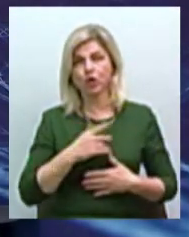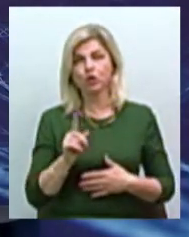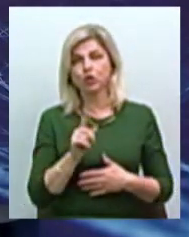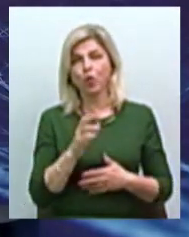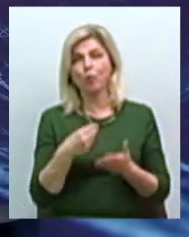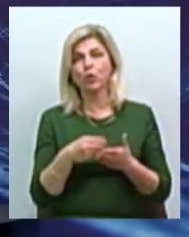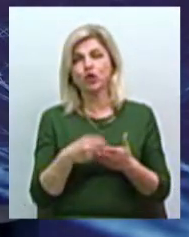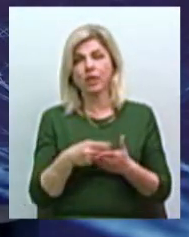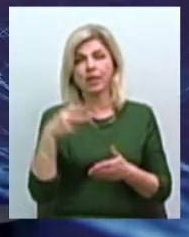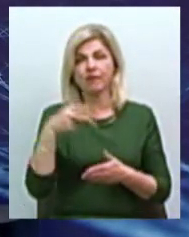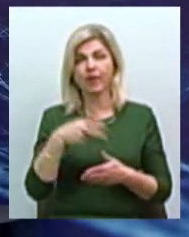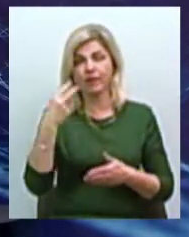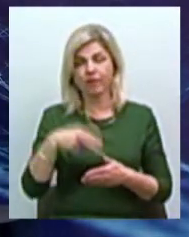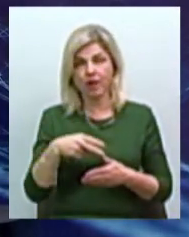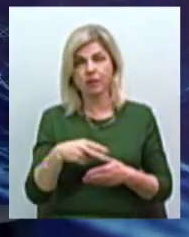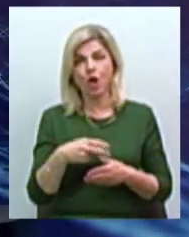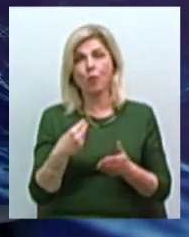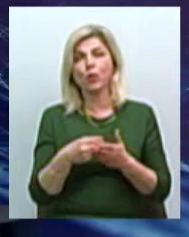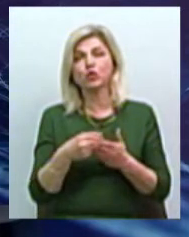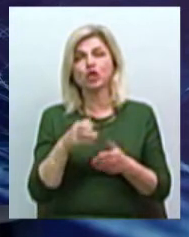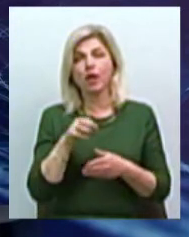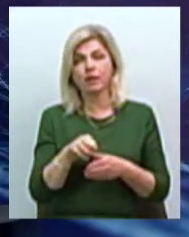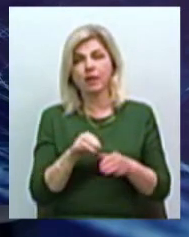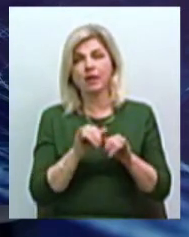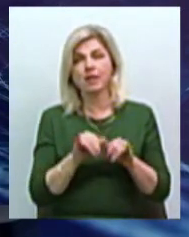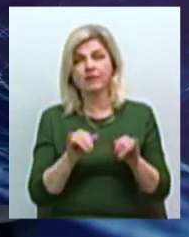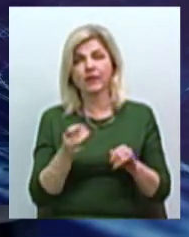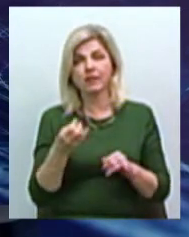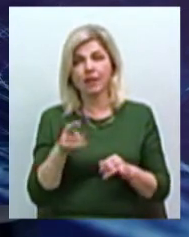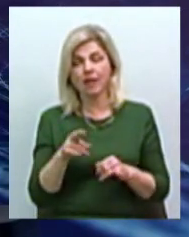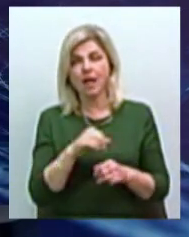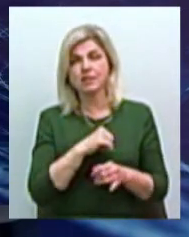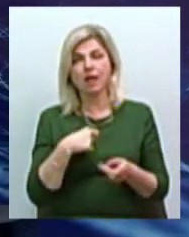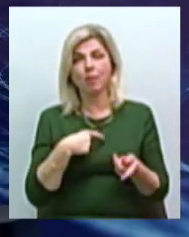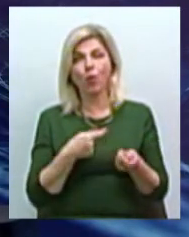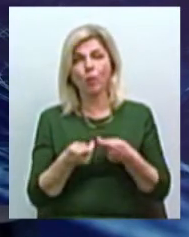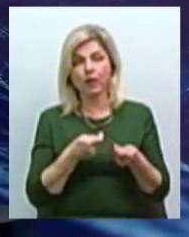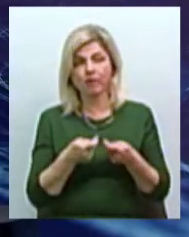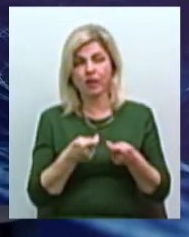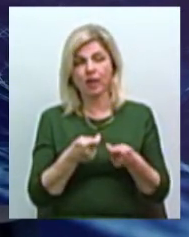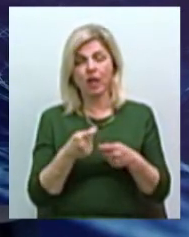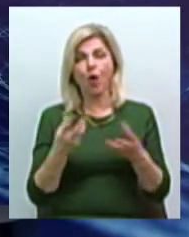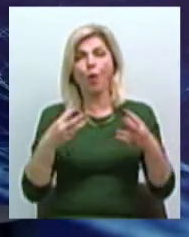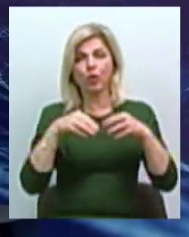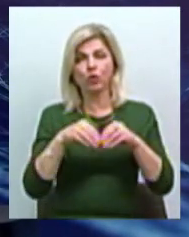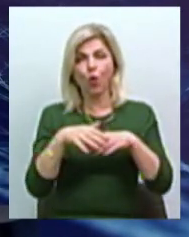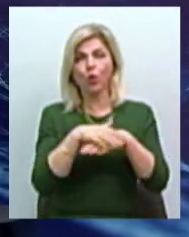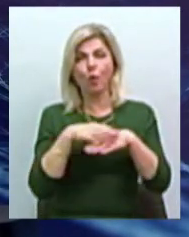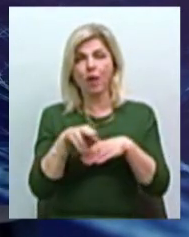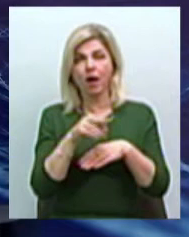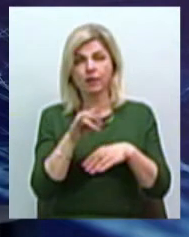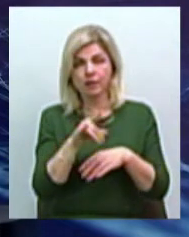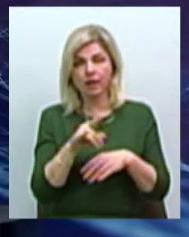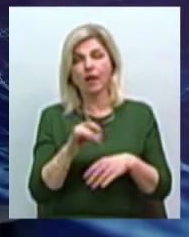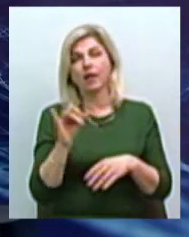2020 бюджет розвиття у містного самоуправління, у містного самоуправління, громаду, у містного Николаїва, буде